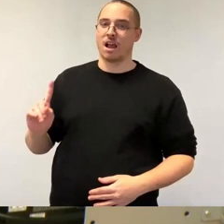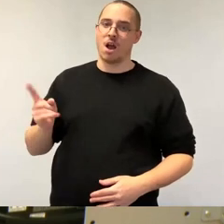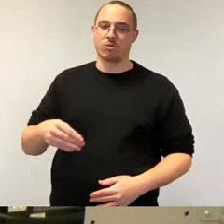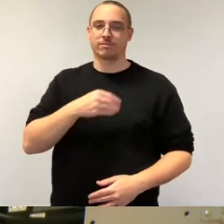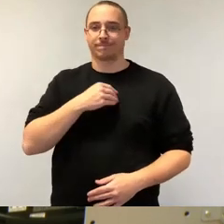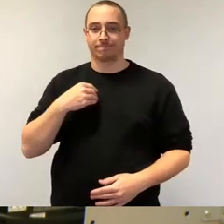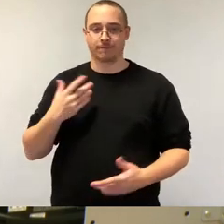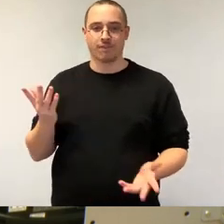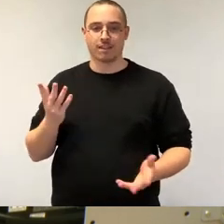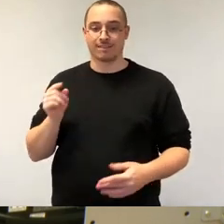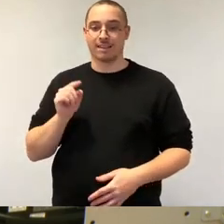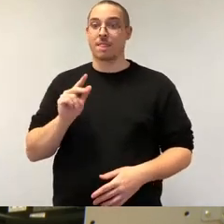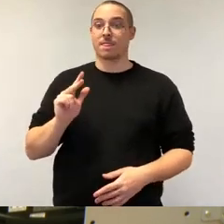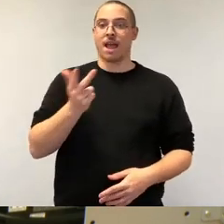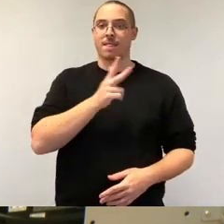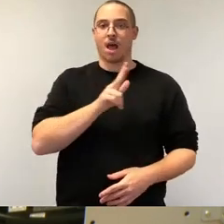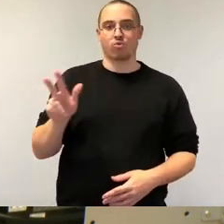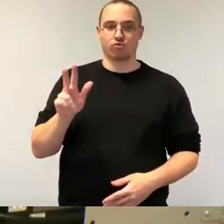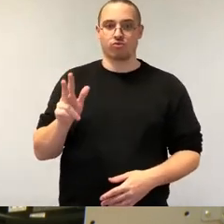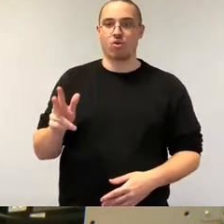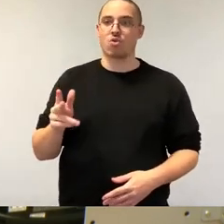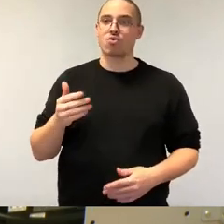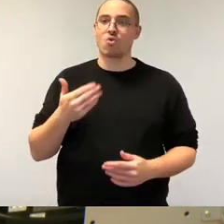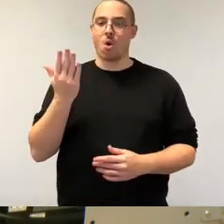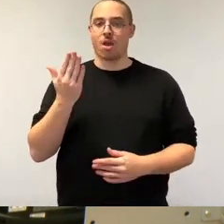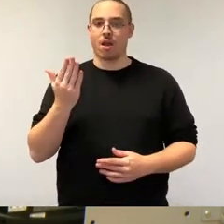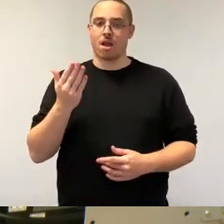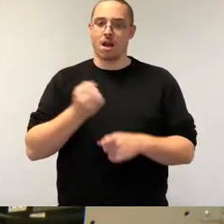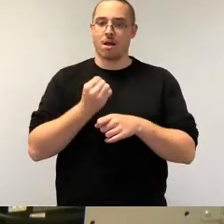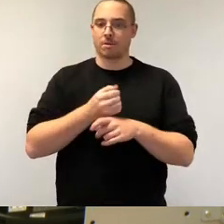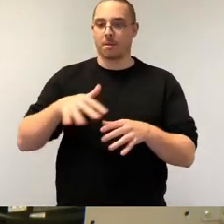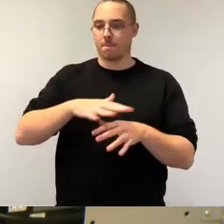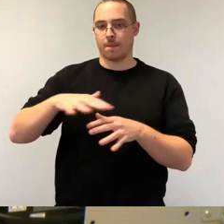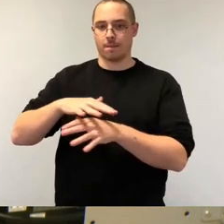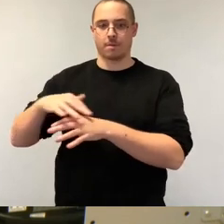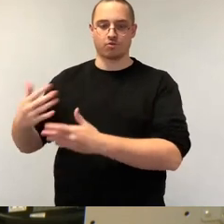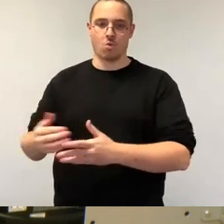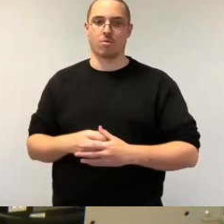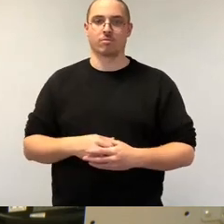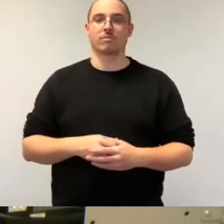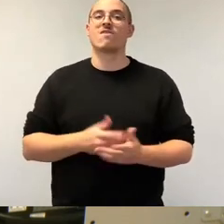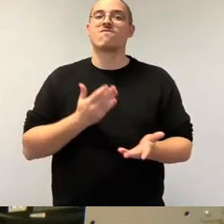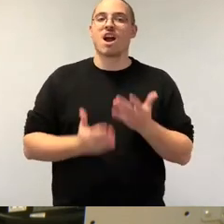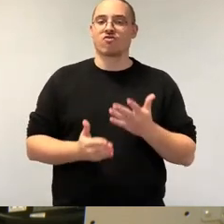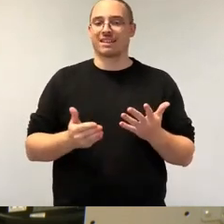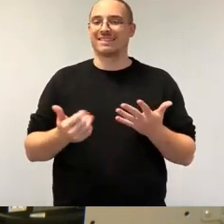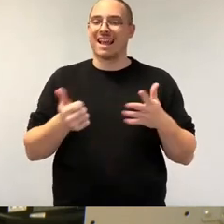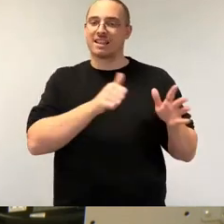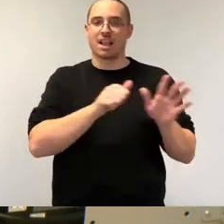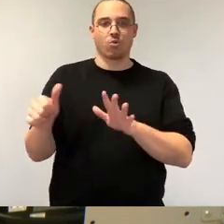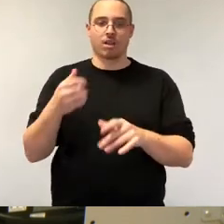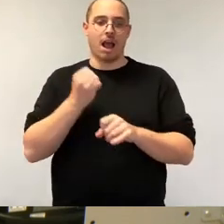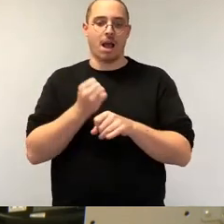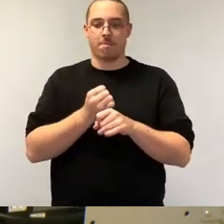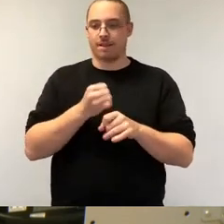Werk von TSMC. Laut des Branchenverbandes Silicon Saxony ist mit ca. 6.000 Arbeitsplätzen durch Zulieferer zu